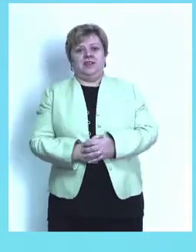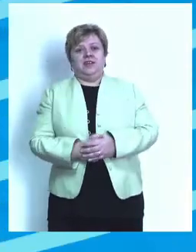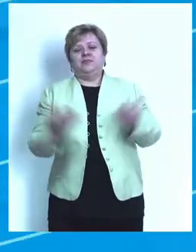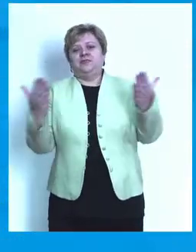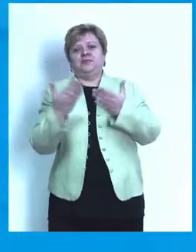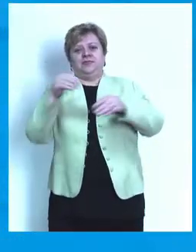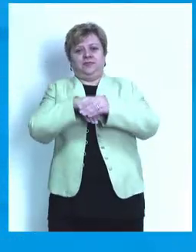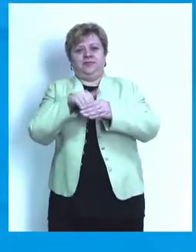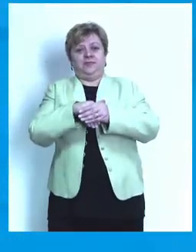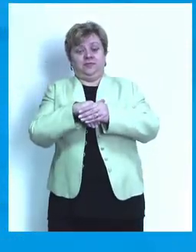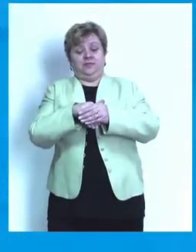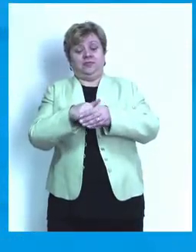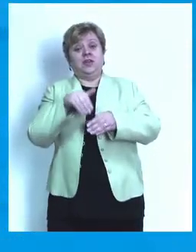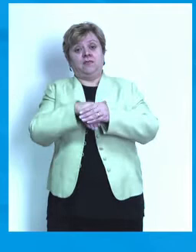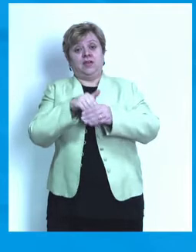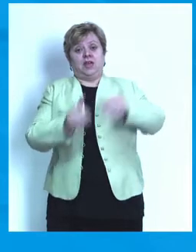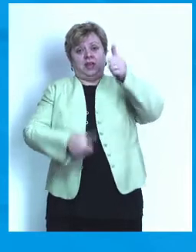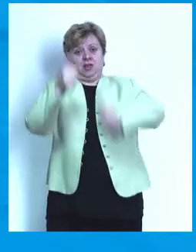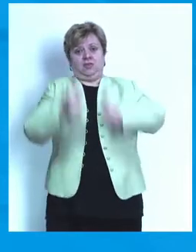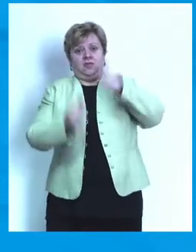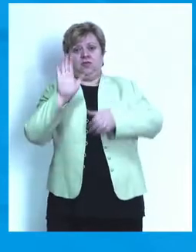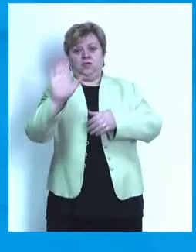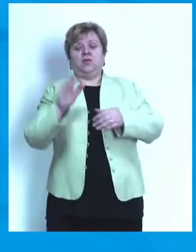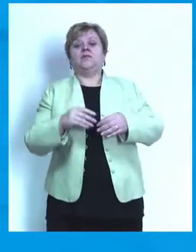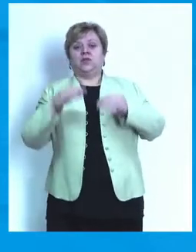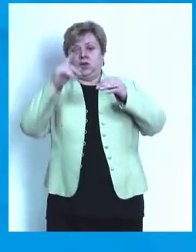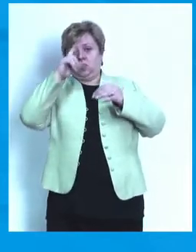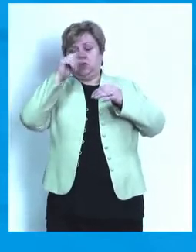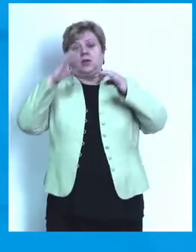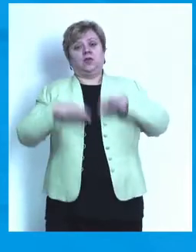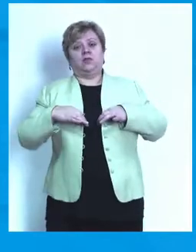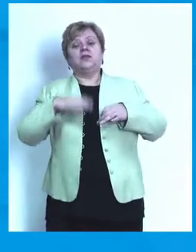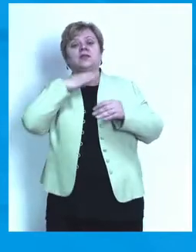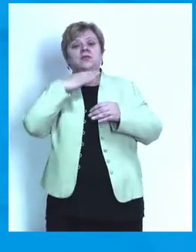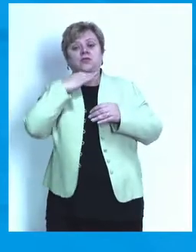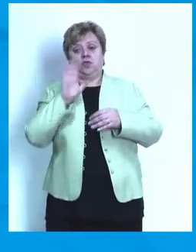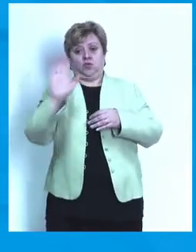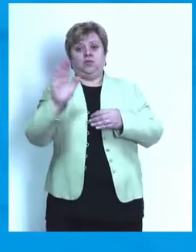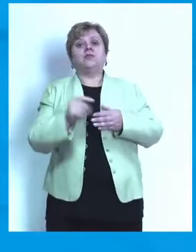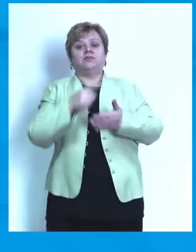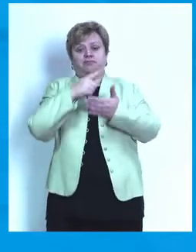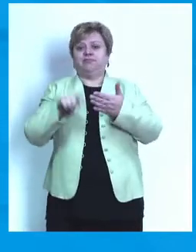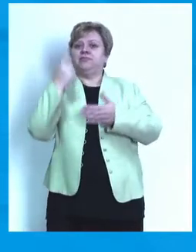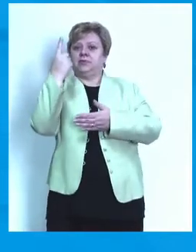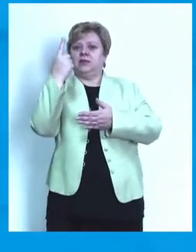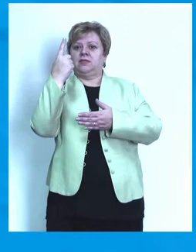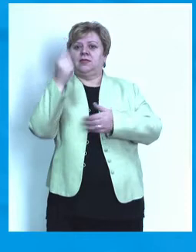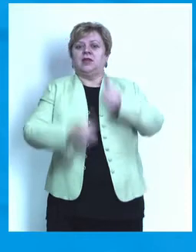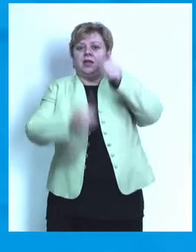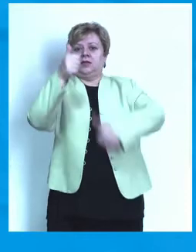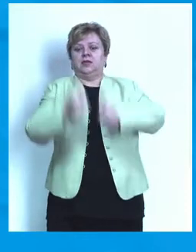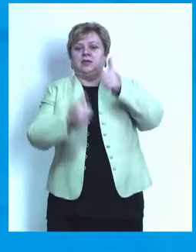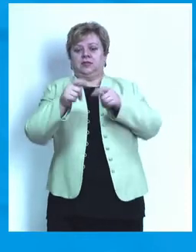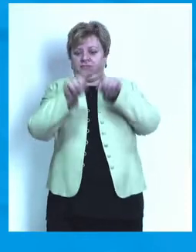glasati? Da bi glasali za vaše kandidata za predsjednika opštine Gračanica, potrebno je da označite samo jednog od